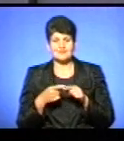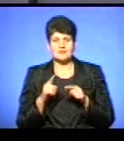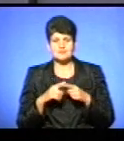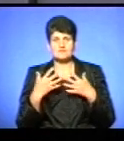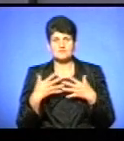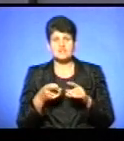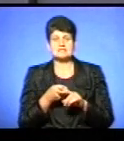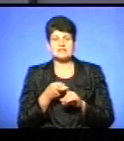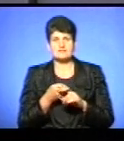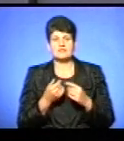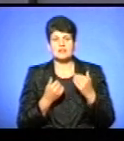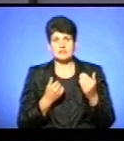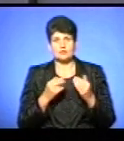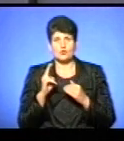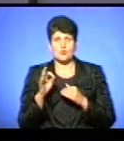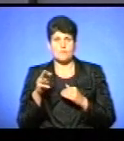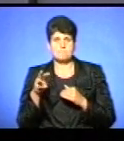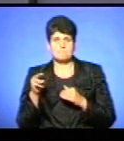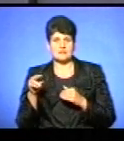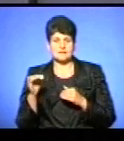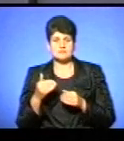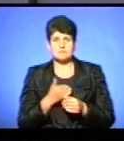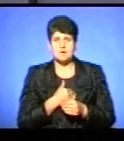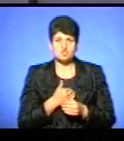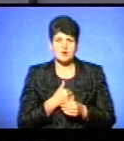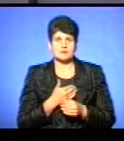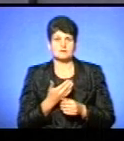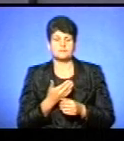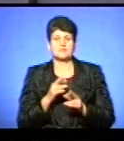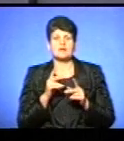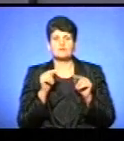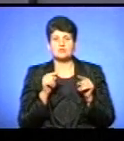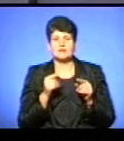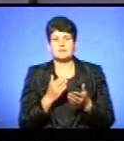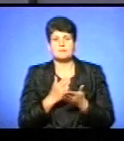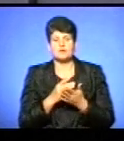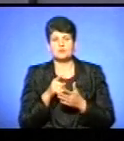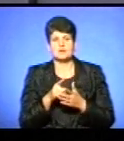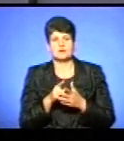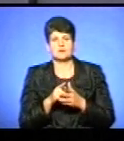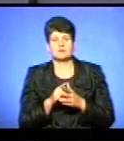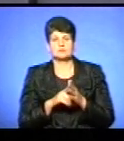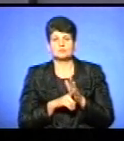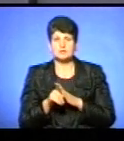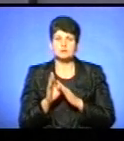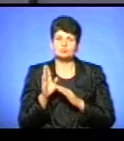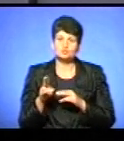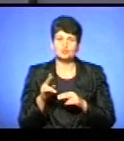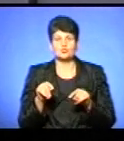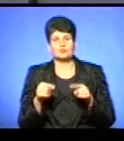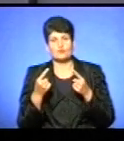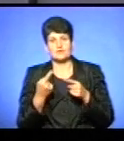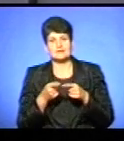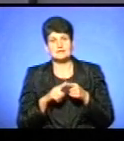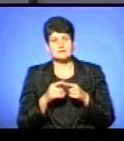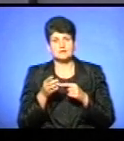залежить від їхньої компетенції, не знаю, бажання, як вони мають їх впроваджувати, чи вони будуть створювати ці